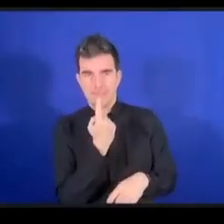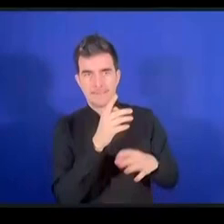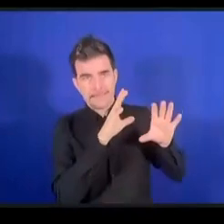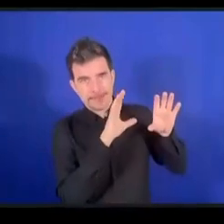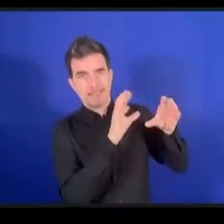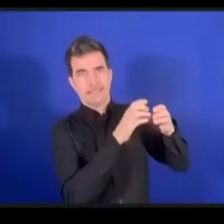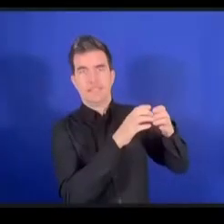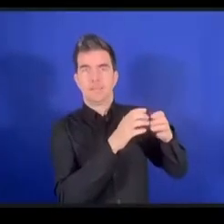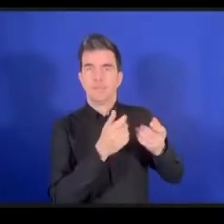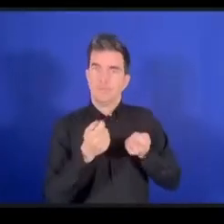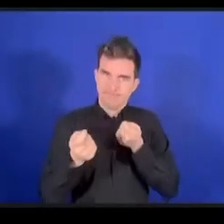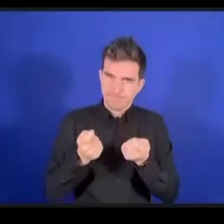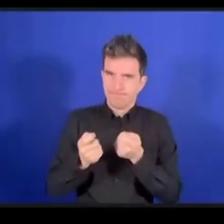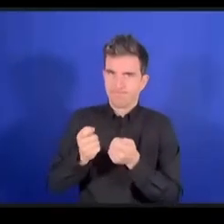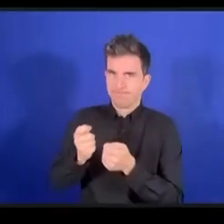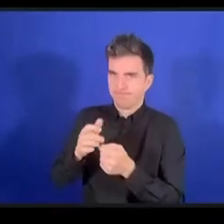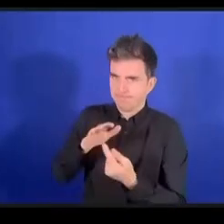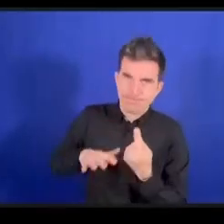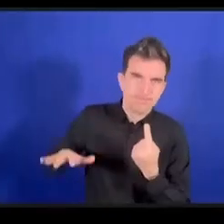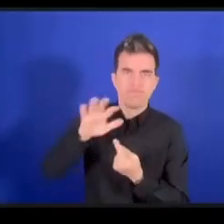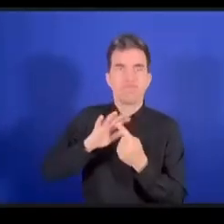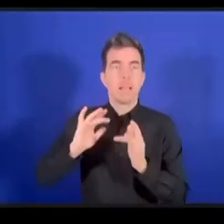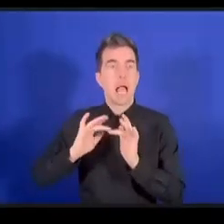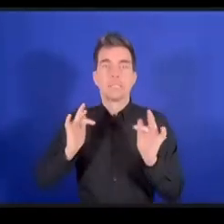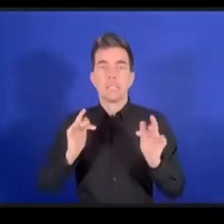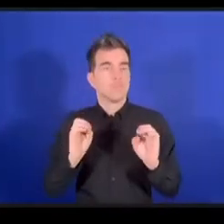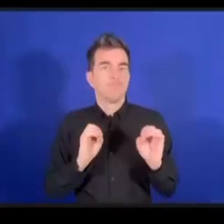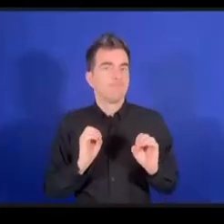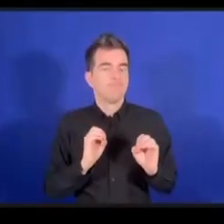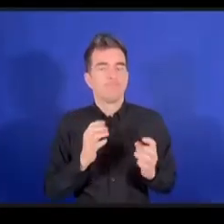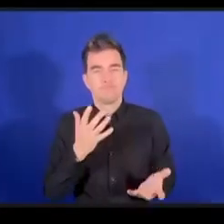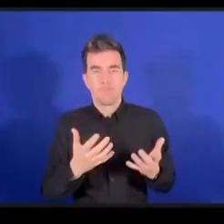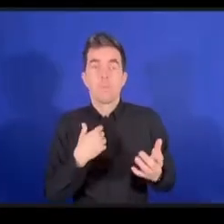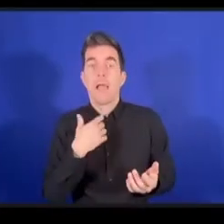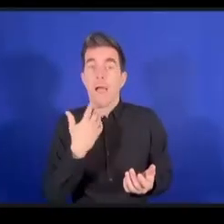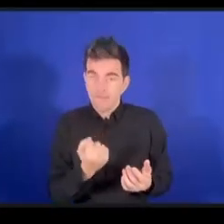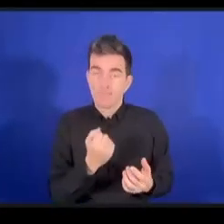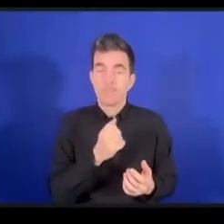إلا إن كان هناك آلية خاصة